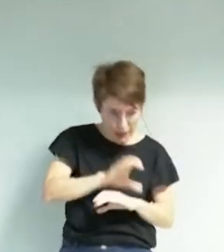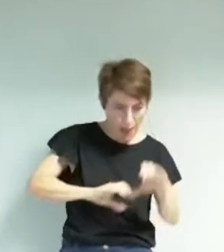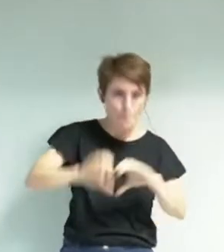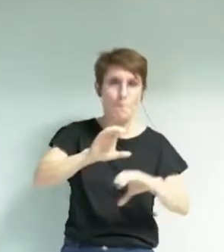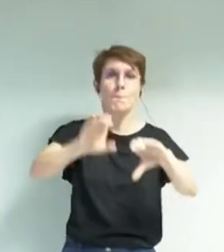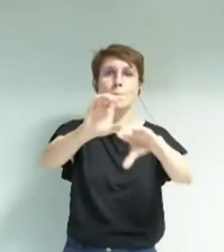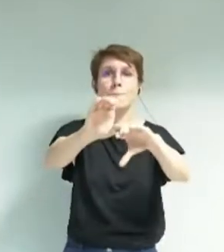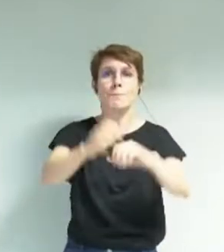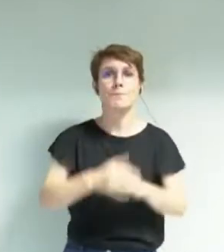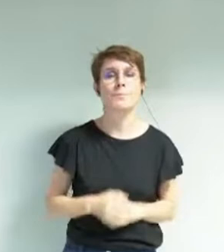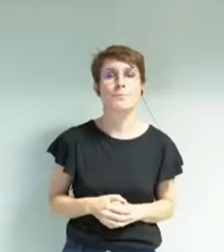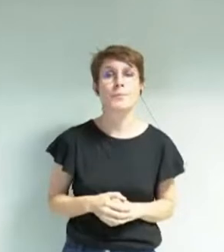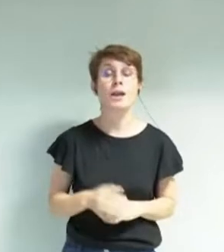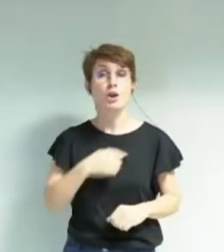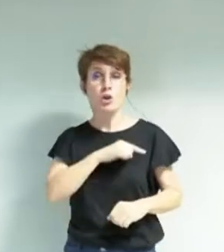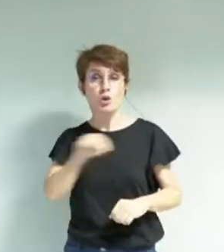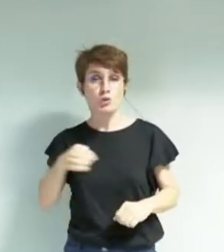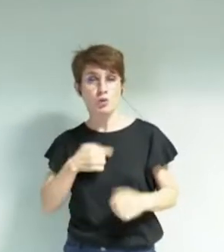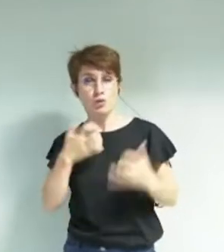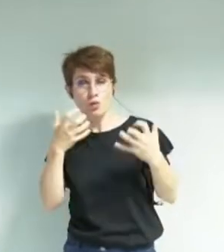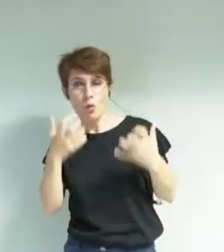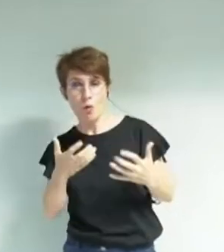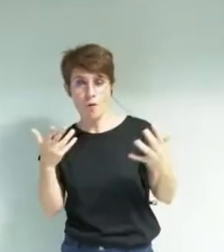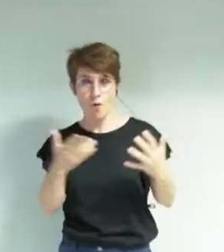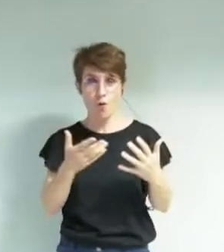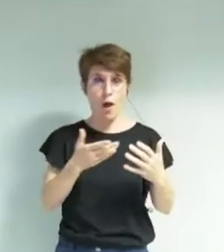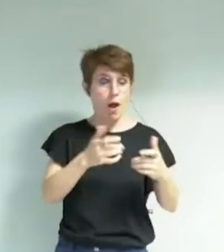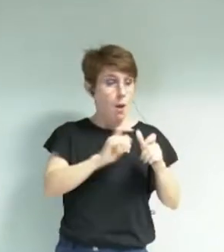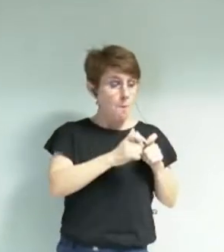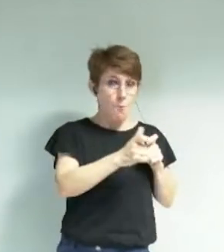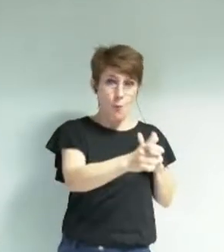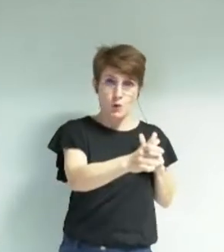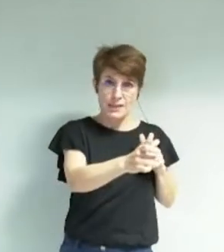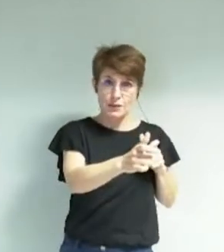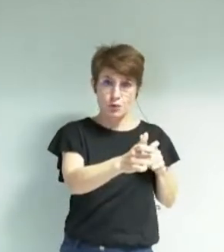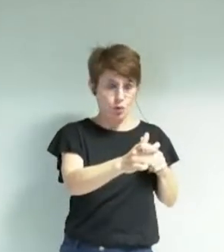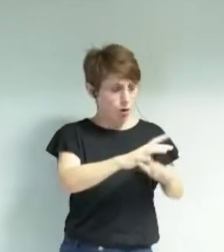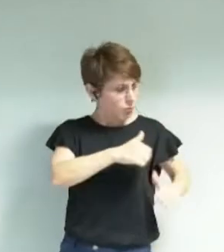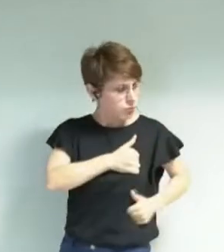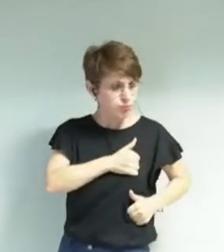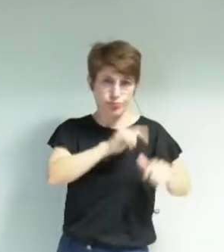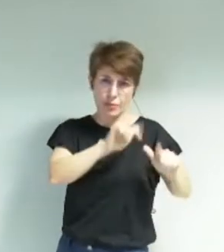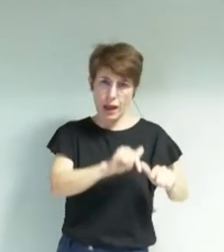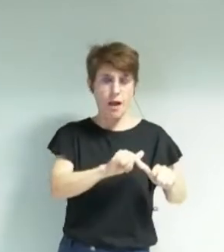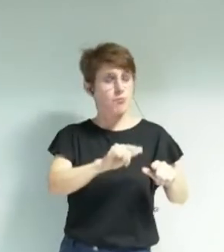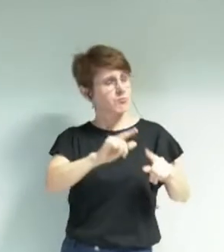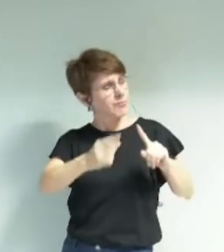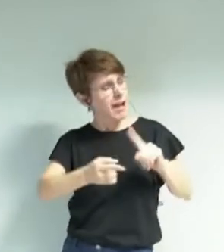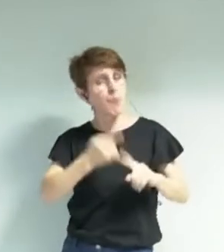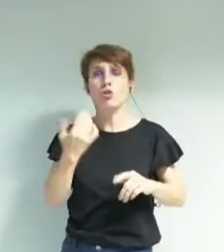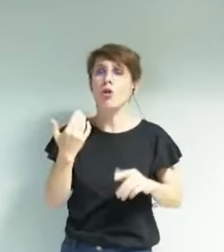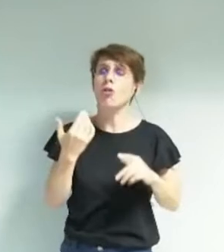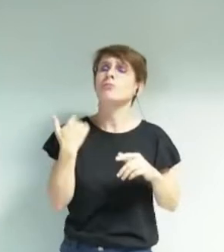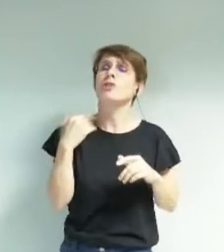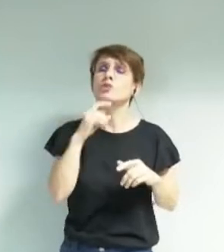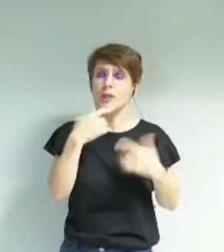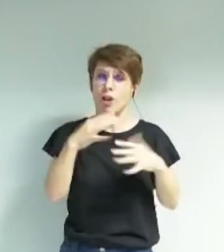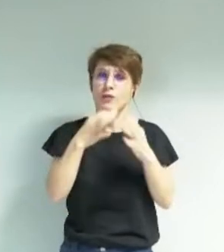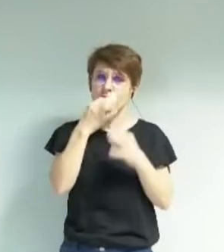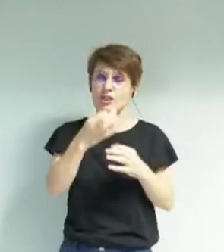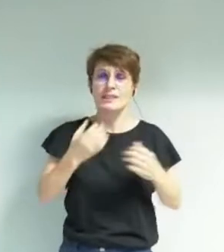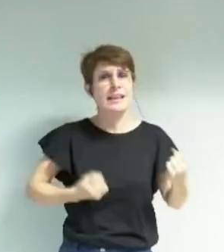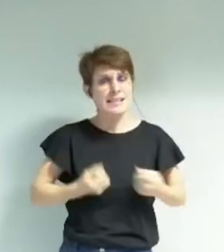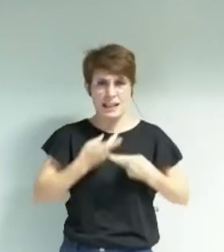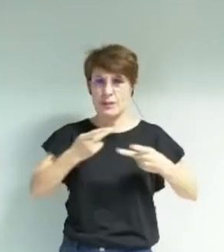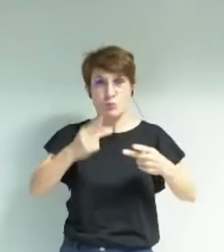ville garantit en outre la transparence et l'opposabilité de ses procédures, ainsi que l'universalité d'accès aux services publics, j'y suis, je m'y suis attardée tout à l'heure, des temps